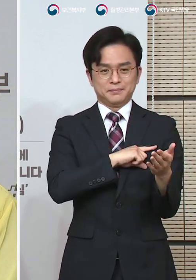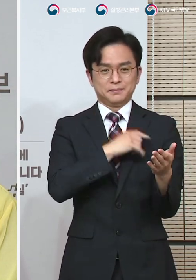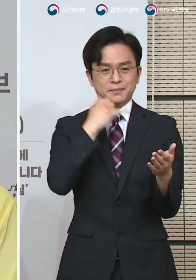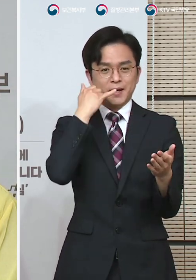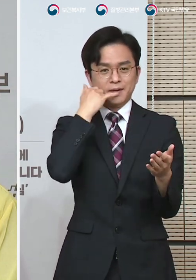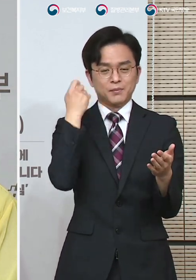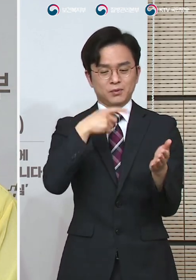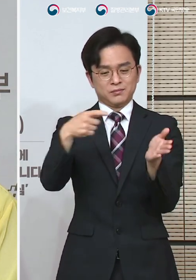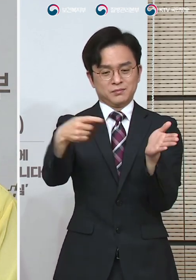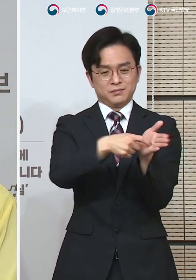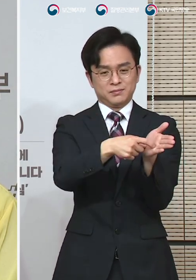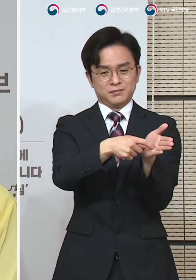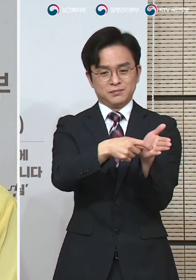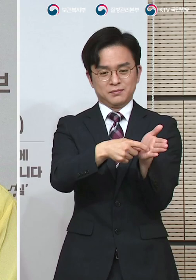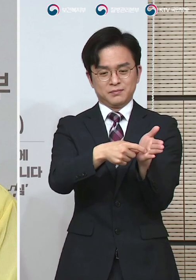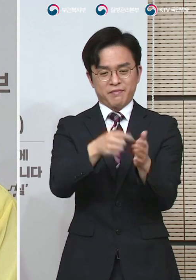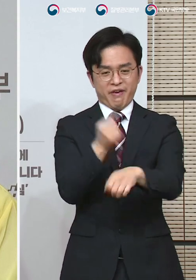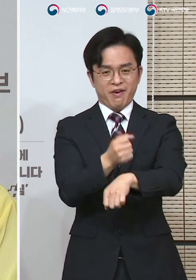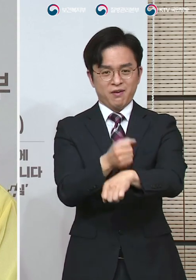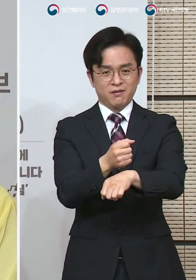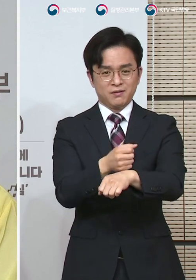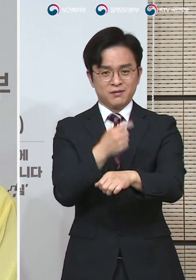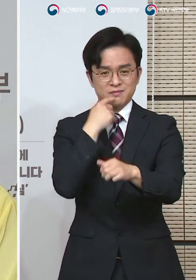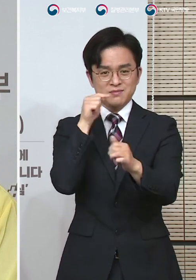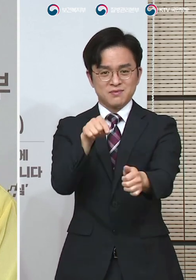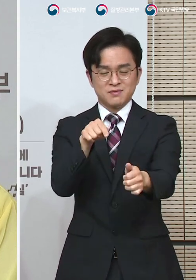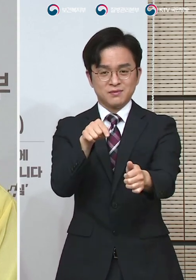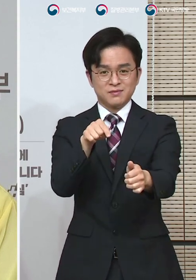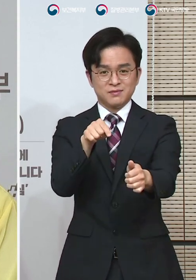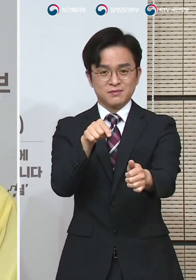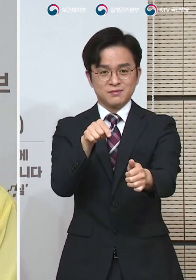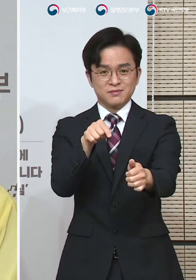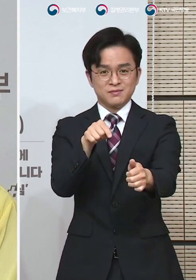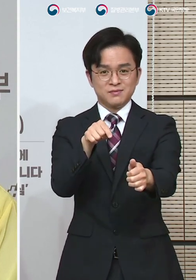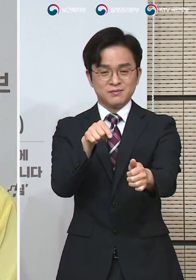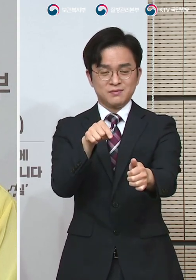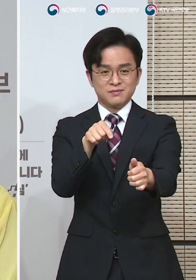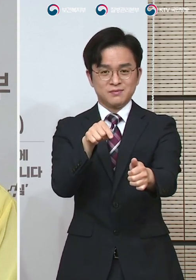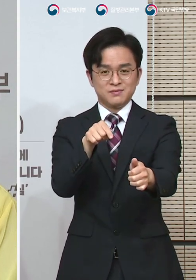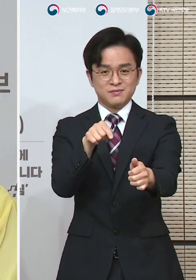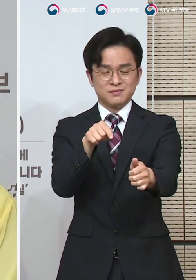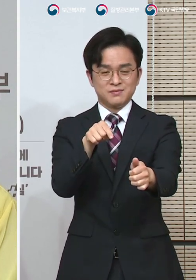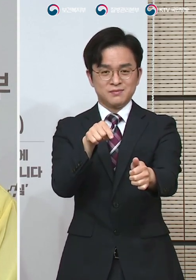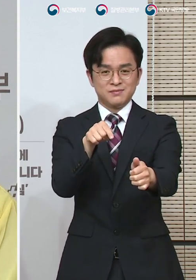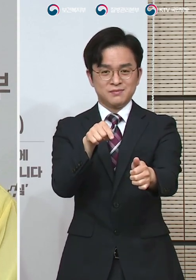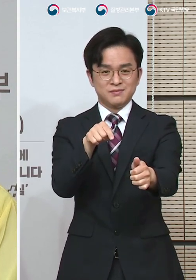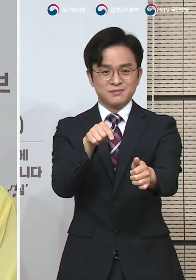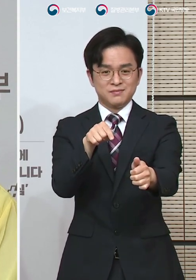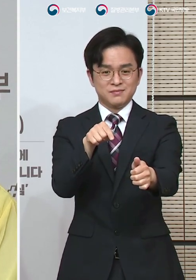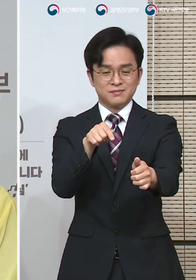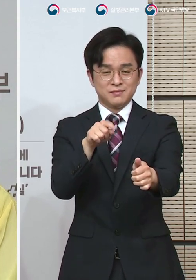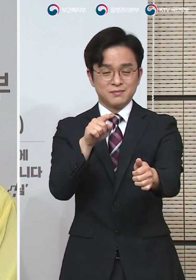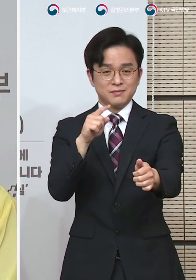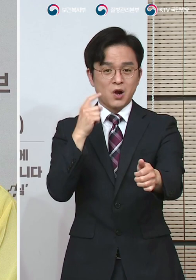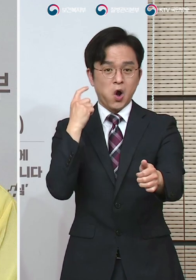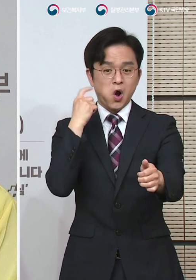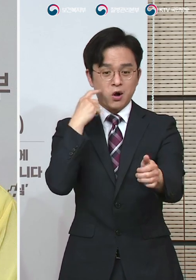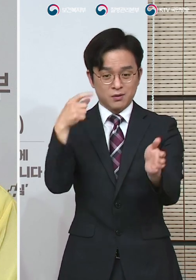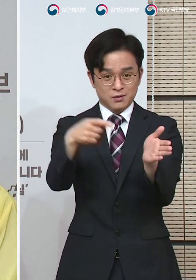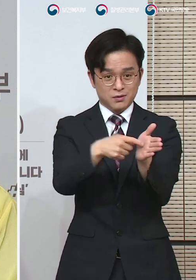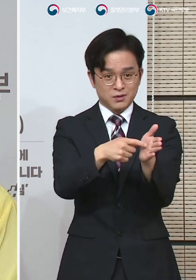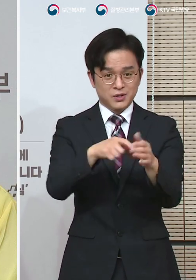강제하는 부분들은 이용자들에 대해서 이 부분들을 행정명령을 내리면서 법출적으로 처벌을 하는 부분들이